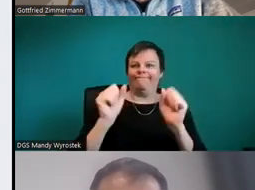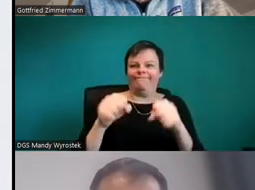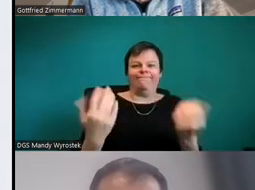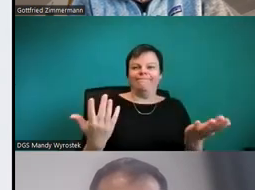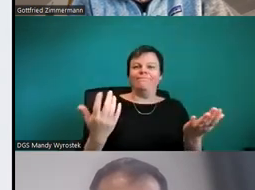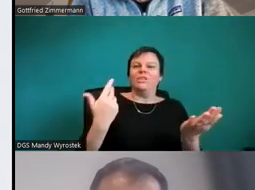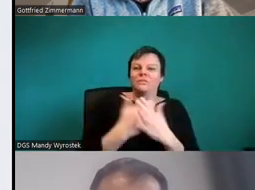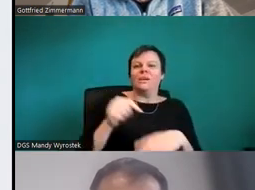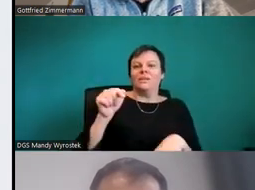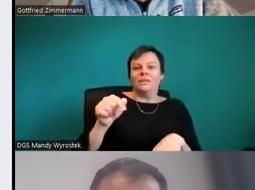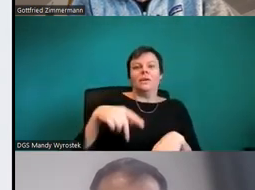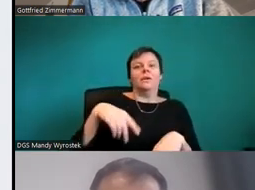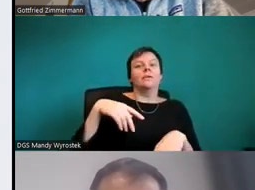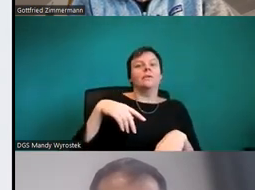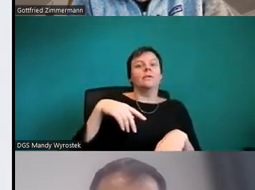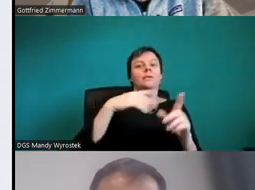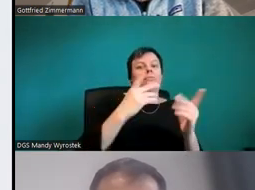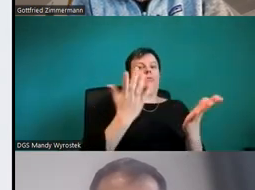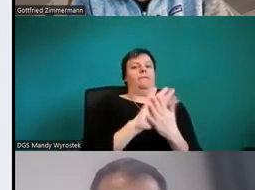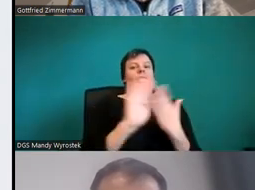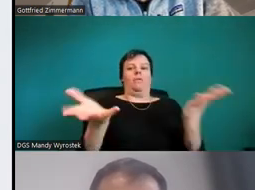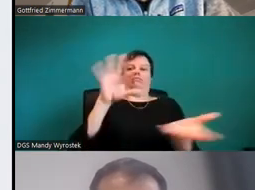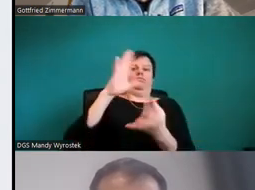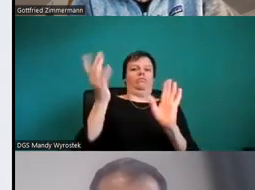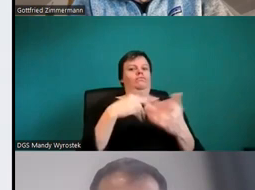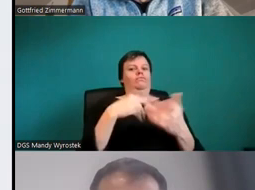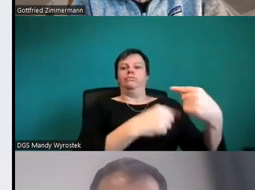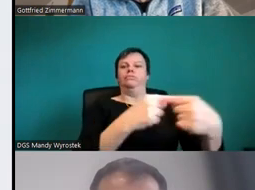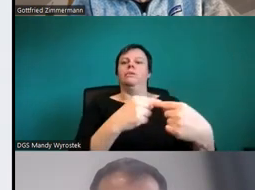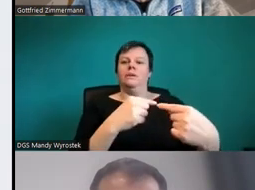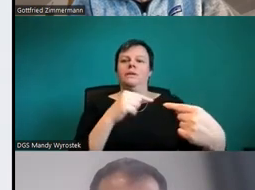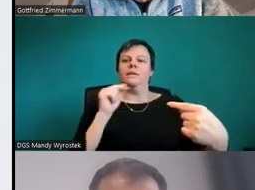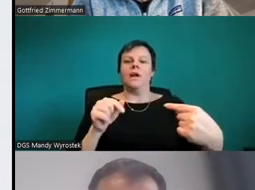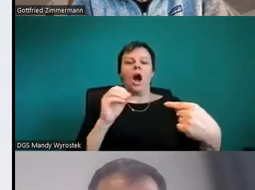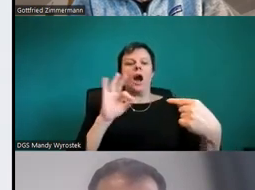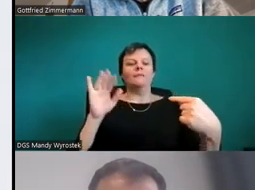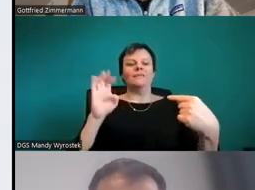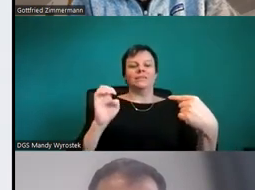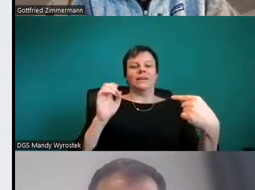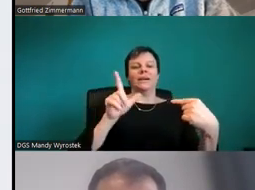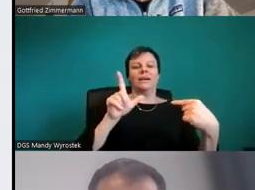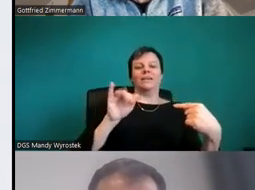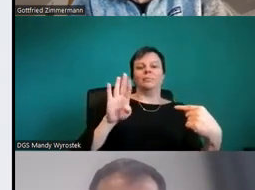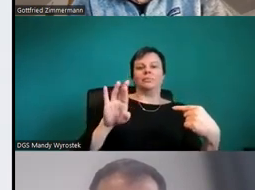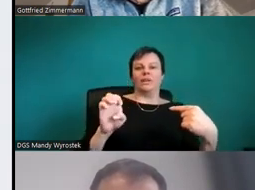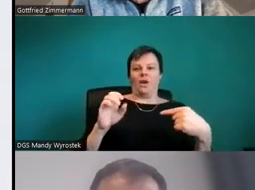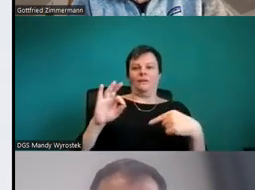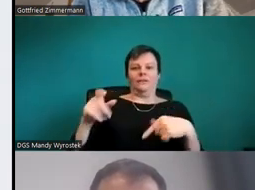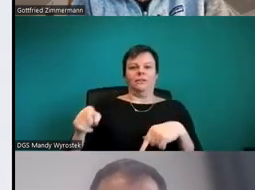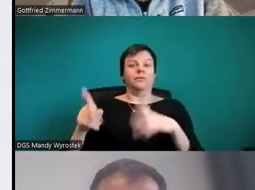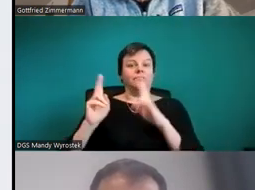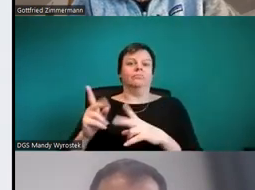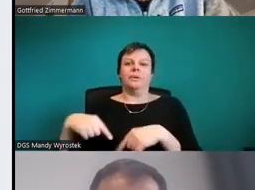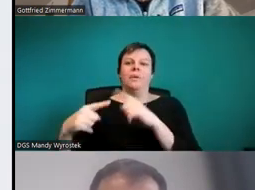Ist leider ein Problem zurzeit. Ich würde empfehlen, dass Sie, wenn es geht, einfach die PowerPoint-Folien direkt